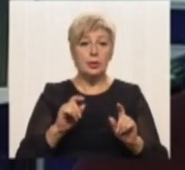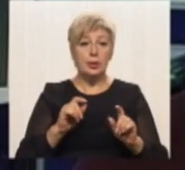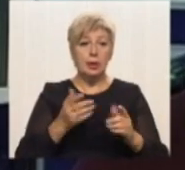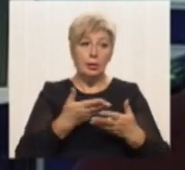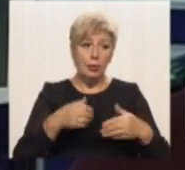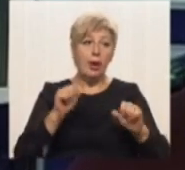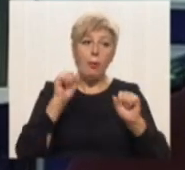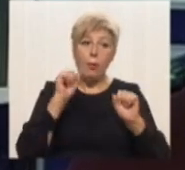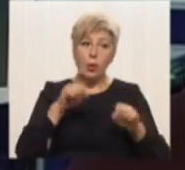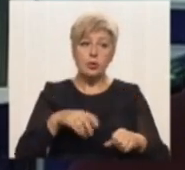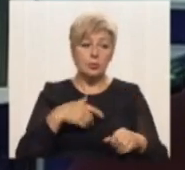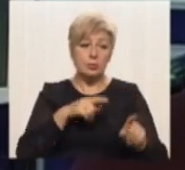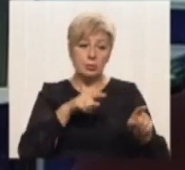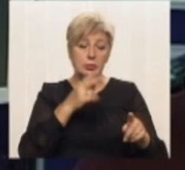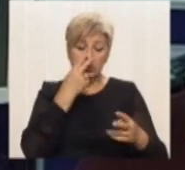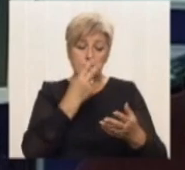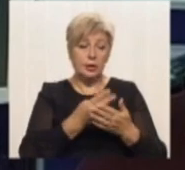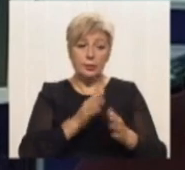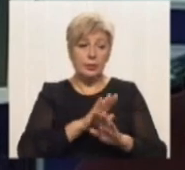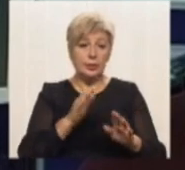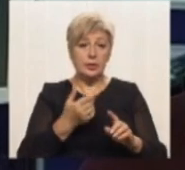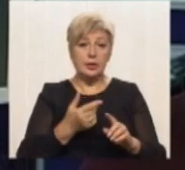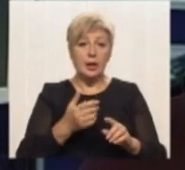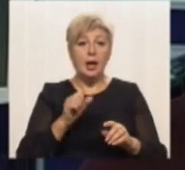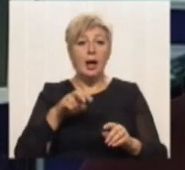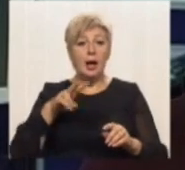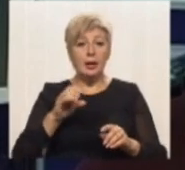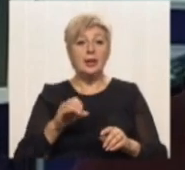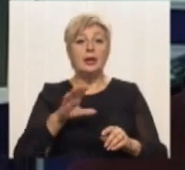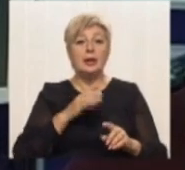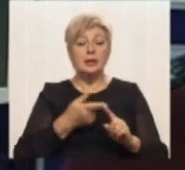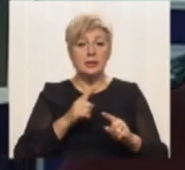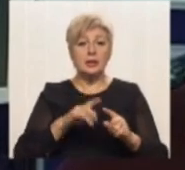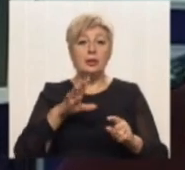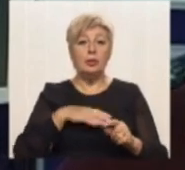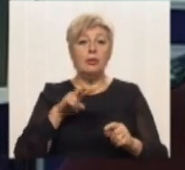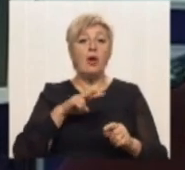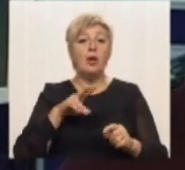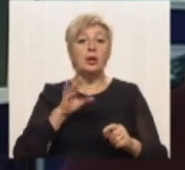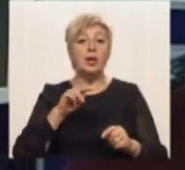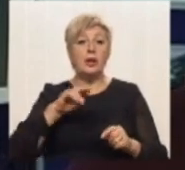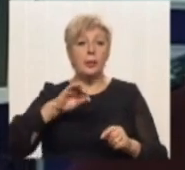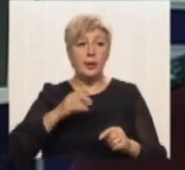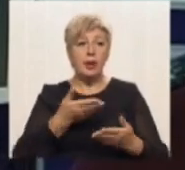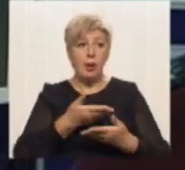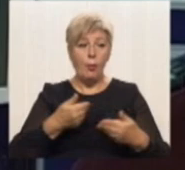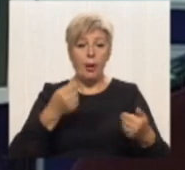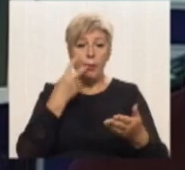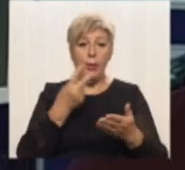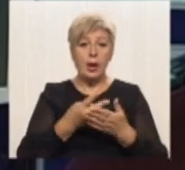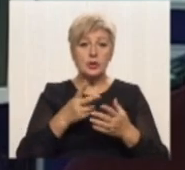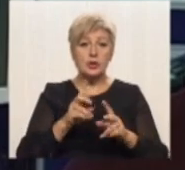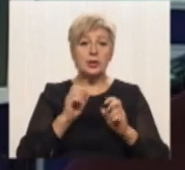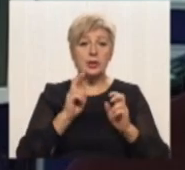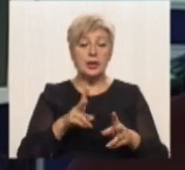побачити. Тим більше, що це 2014 рік. Але це був липень. Ми бачили, як Збройні